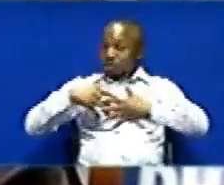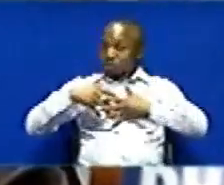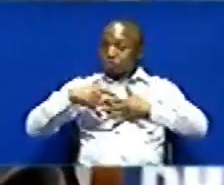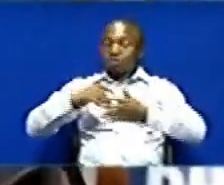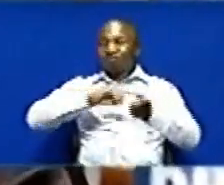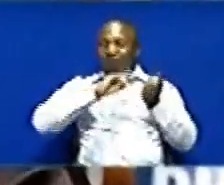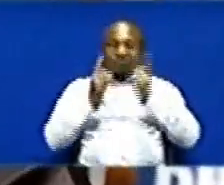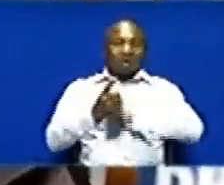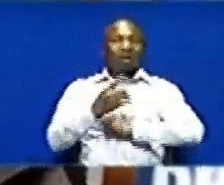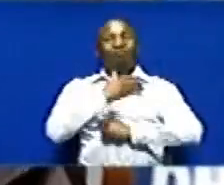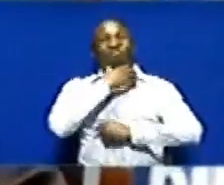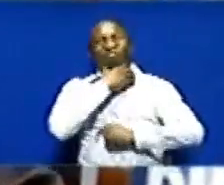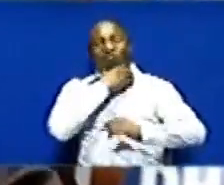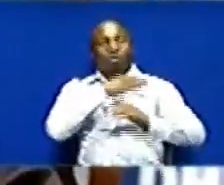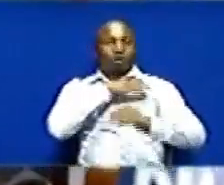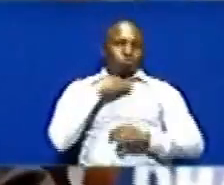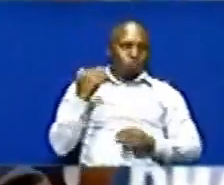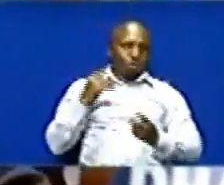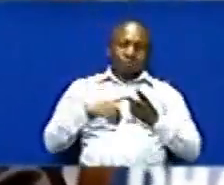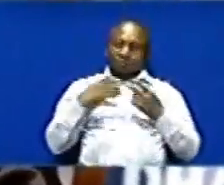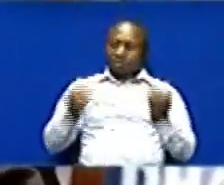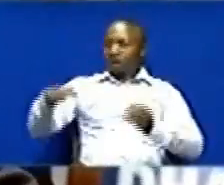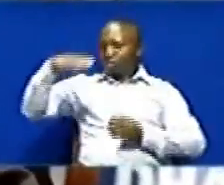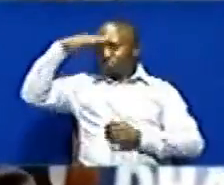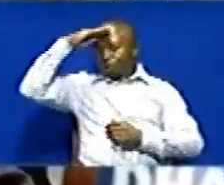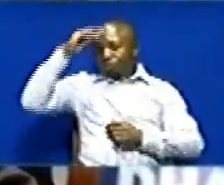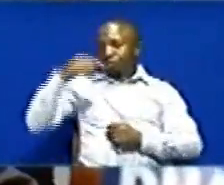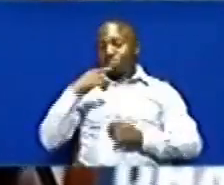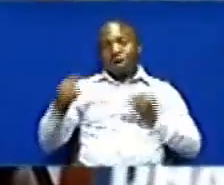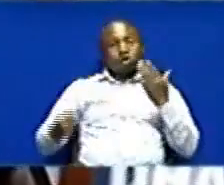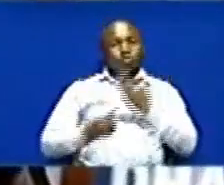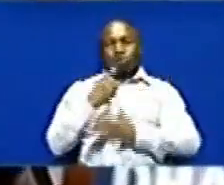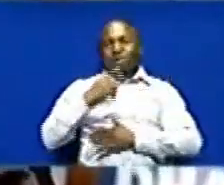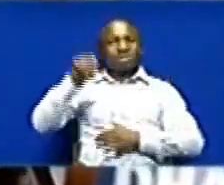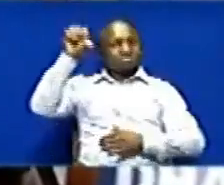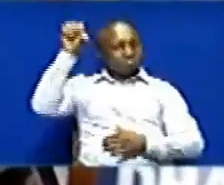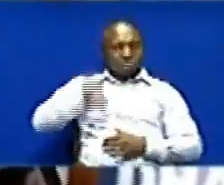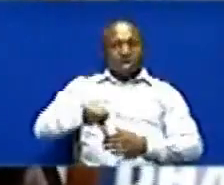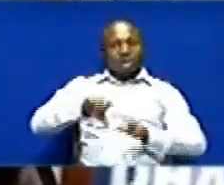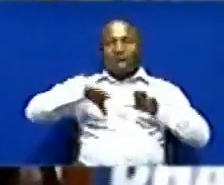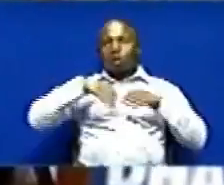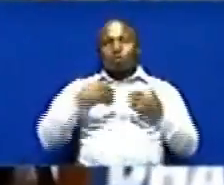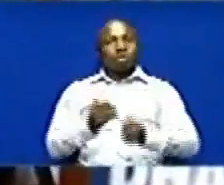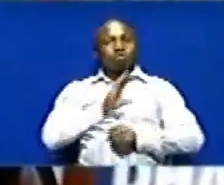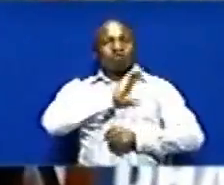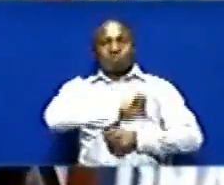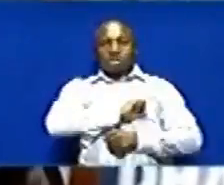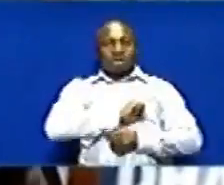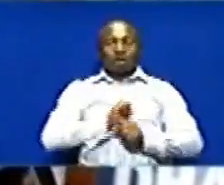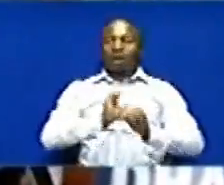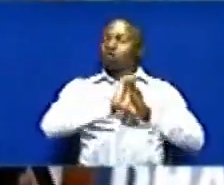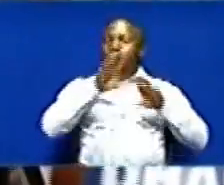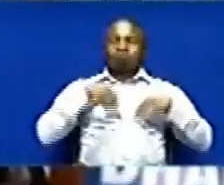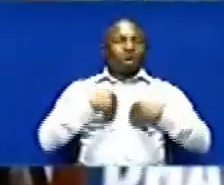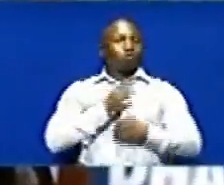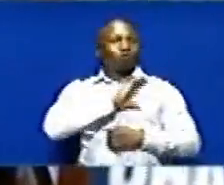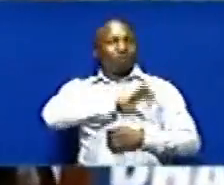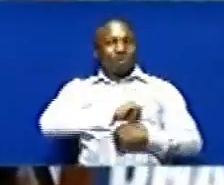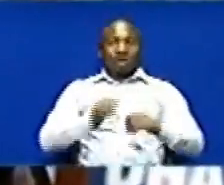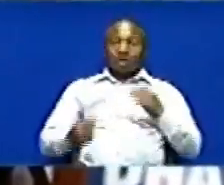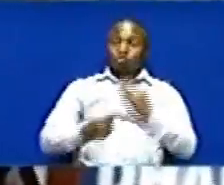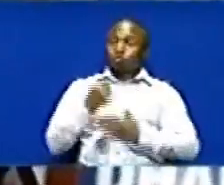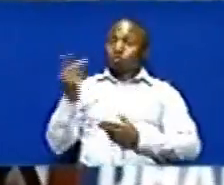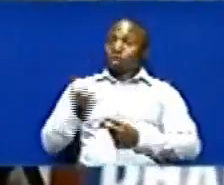Mawanyi hai Polisi tunasema komba tukio hili lakinyama sana Na alwezi kufumilika Na tutuakubali kufumilia tukio kama hili